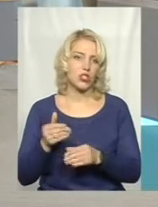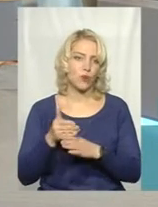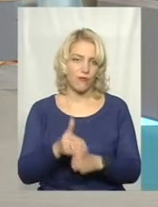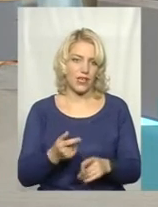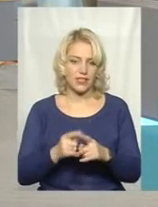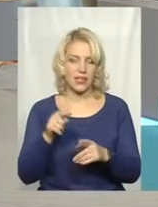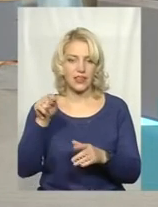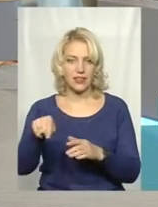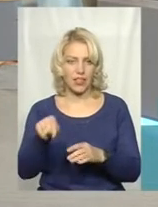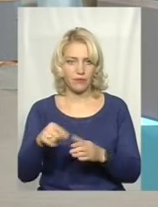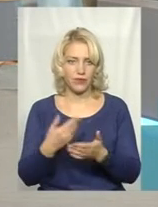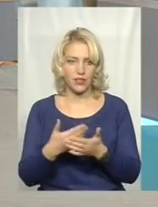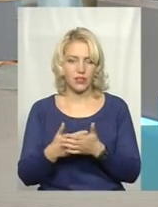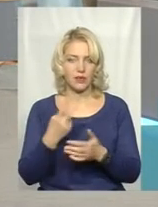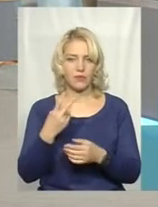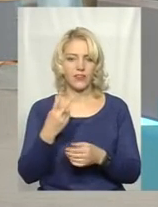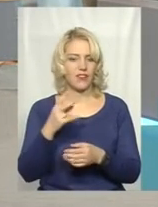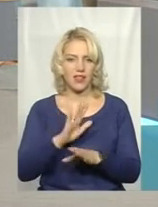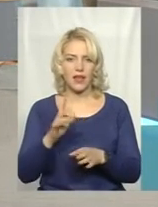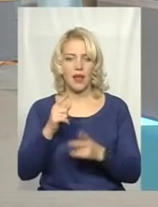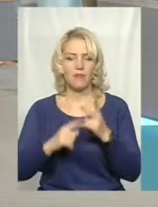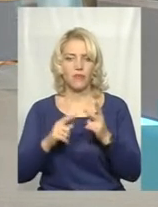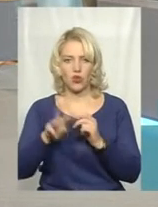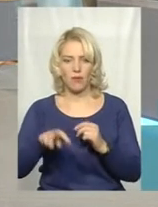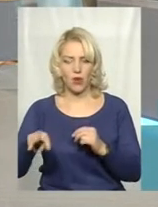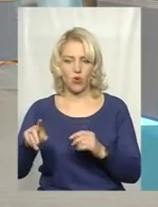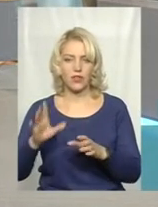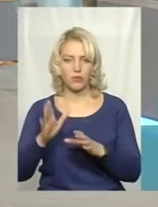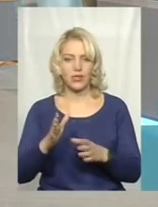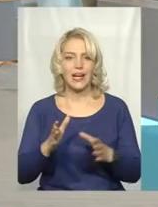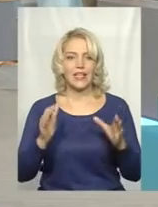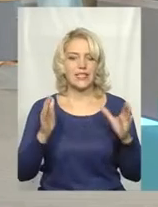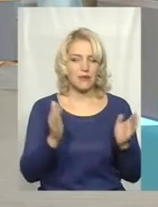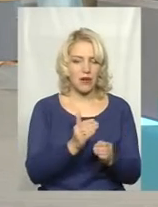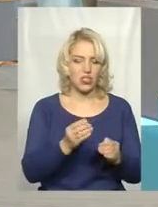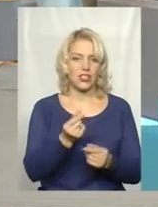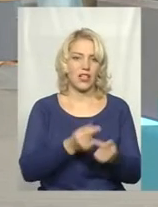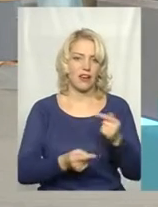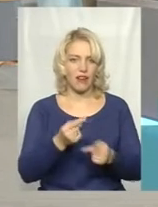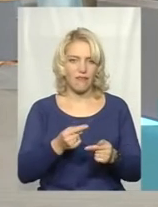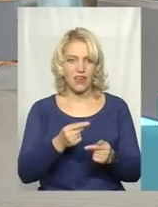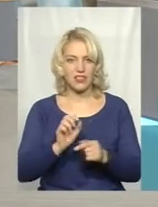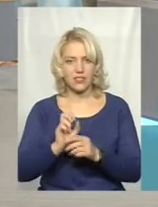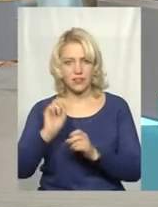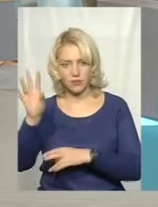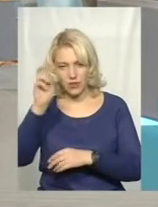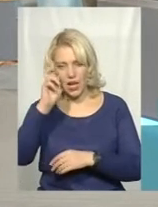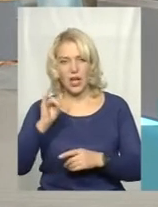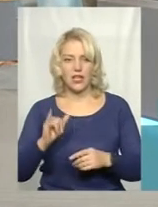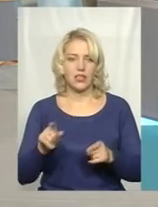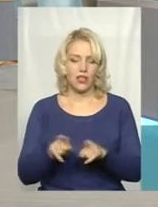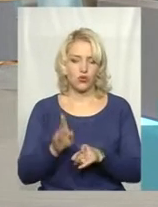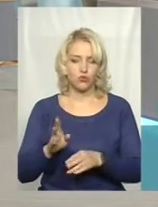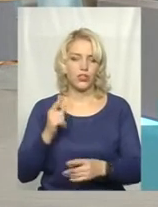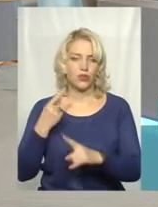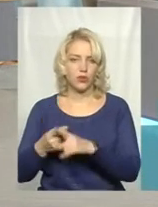півтора, там не два, там трошки менше, півтора мільйона, умовно кажучи, зменшиться реверс, то ще додається, можливо, до півмільйона інфраструктурної субвенції.